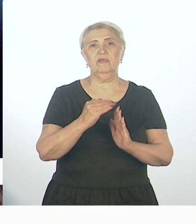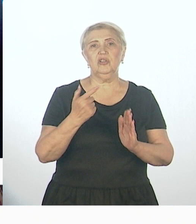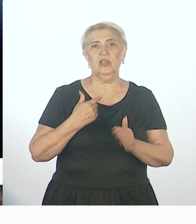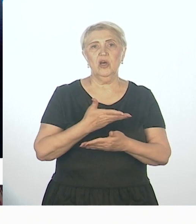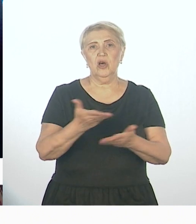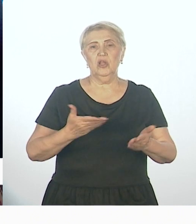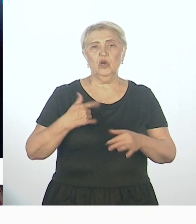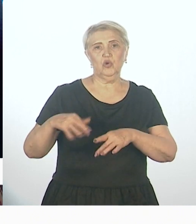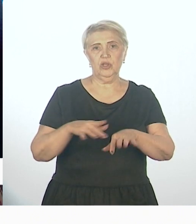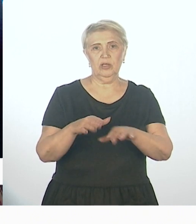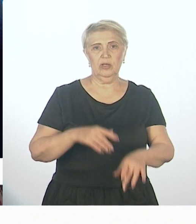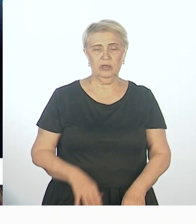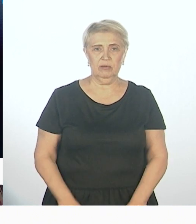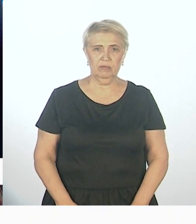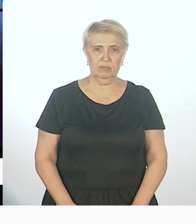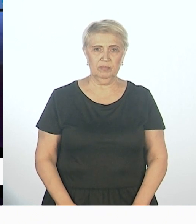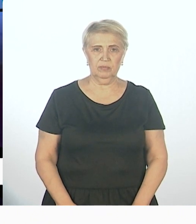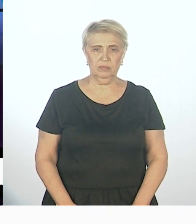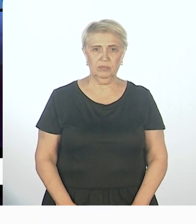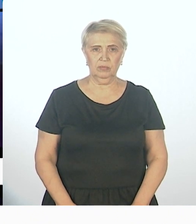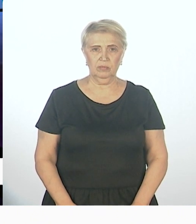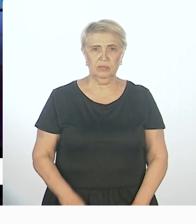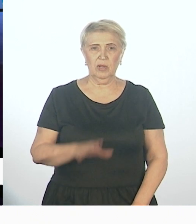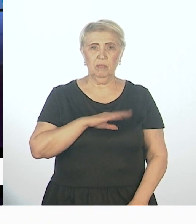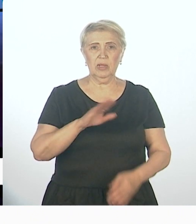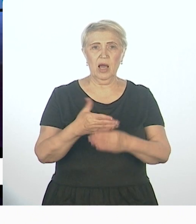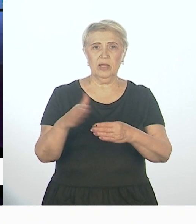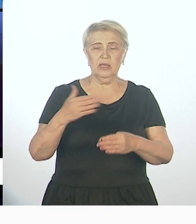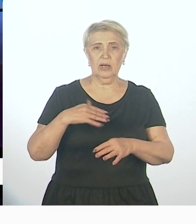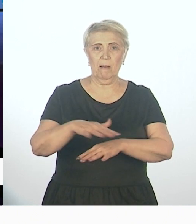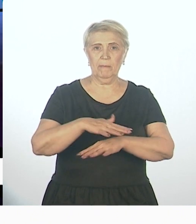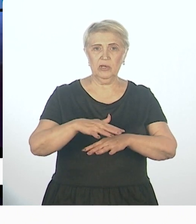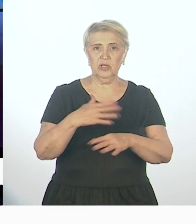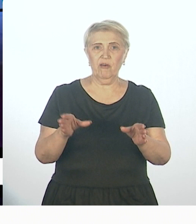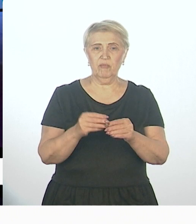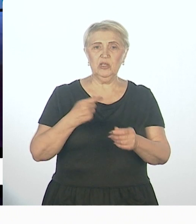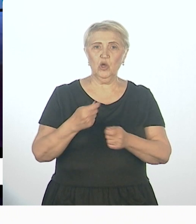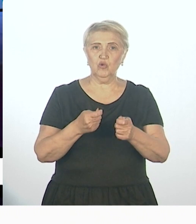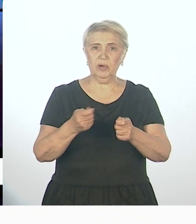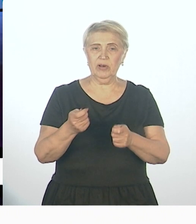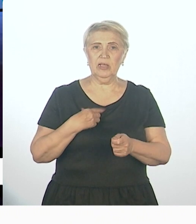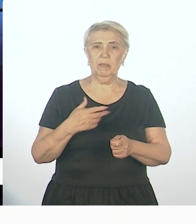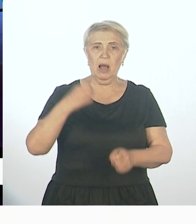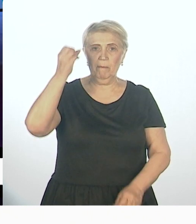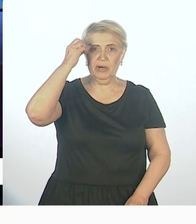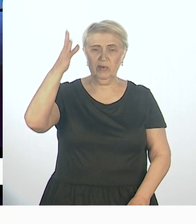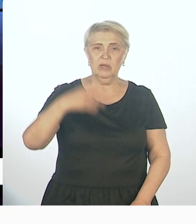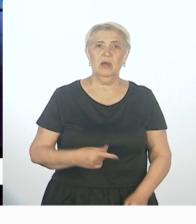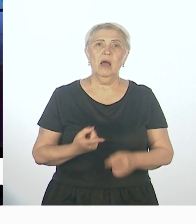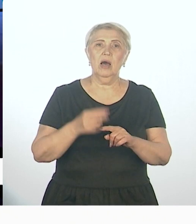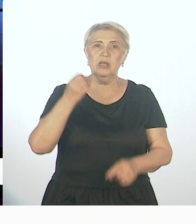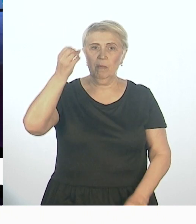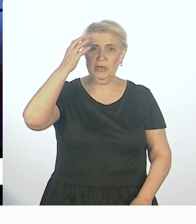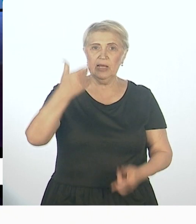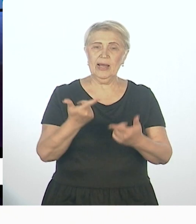вот тоже здесь Дмитрий добавит в данной части. Была отдельная площадка совместно с управлением образования города, инклюзивное образование, где